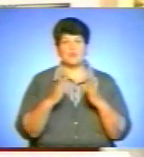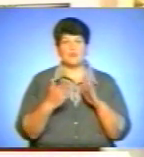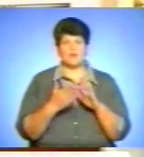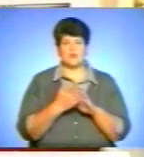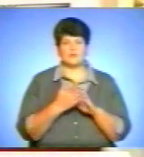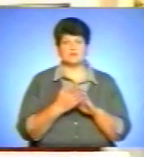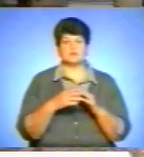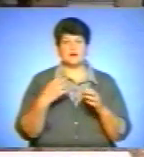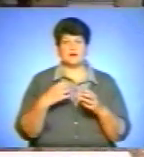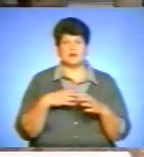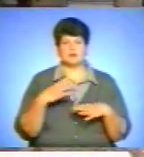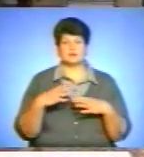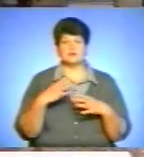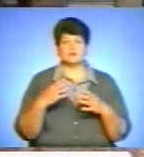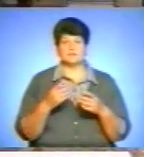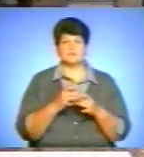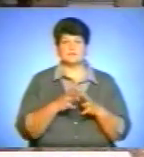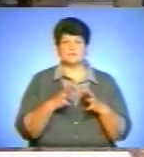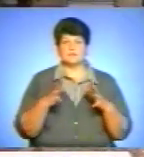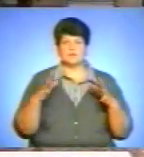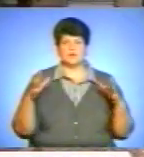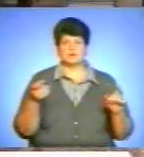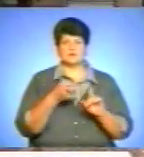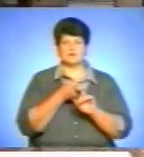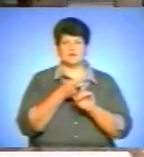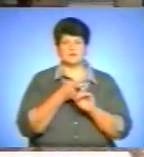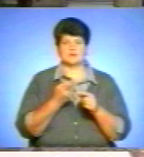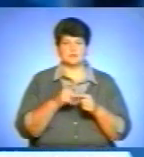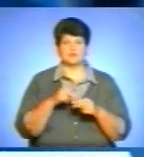активізації вірусів. Населенню варто звернути на це увагу.